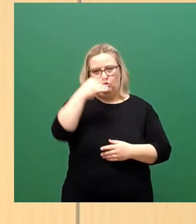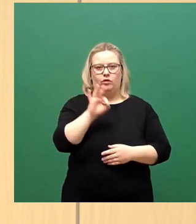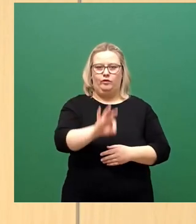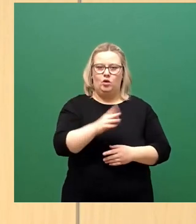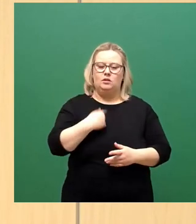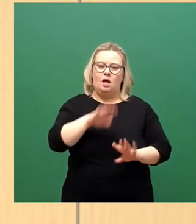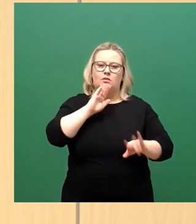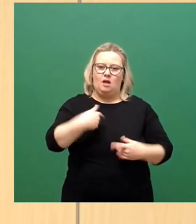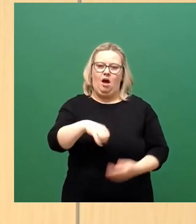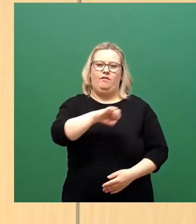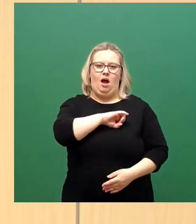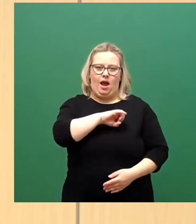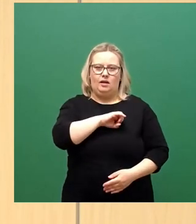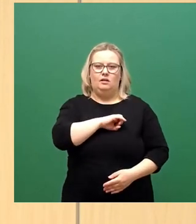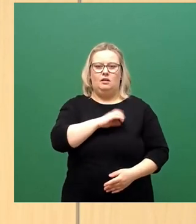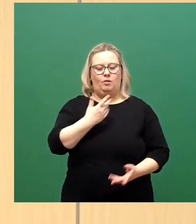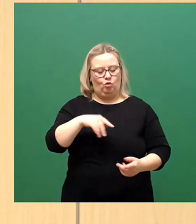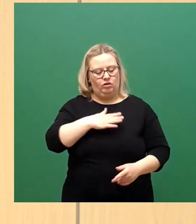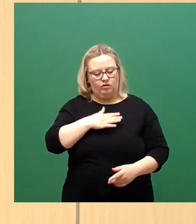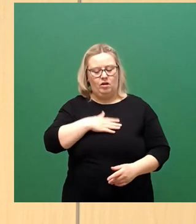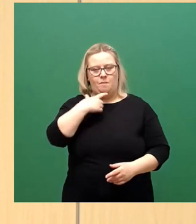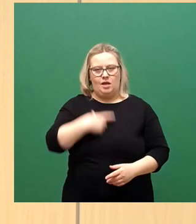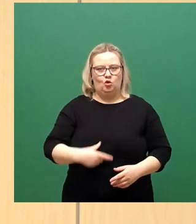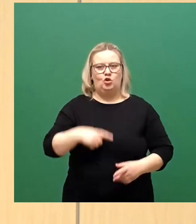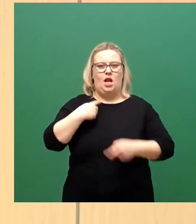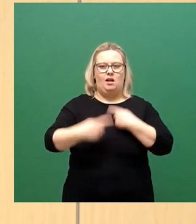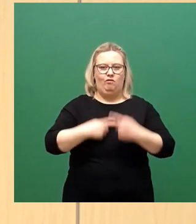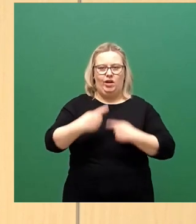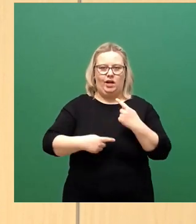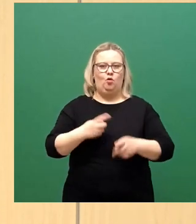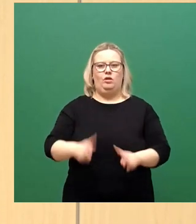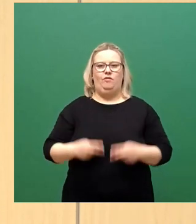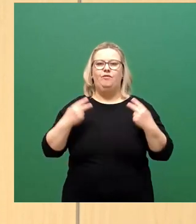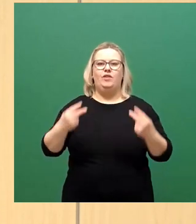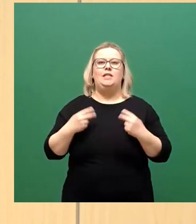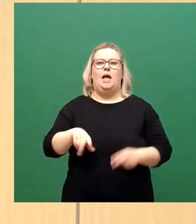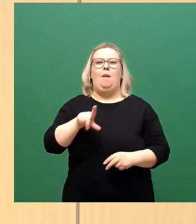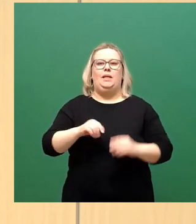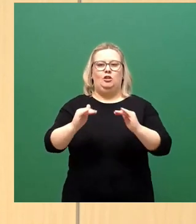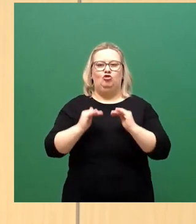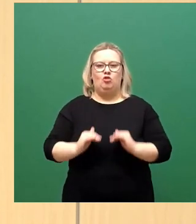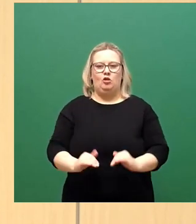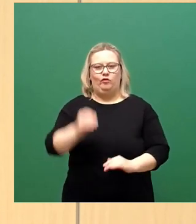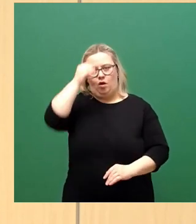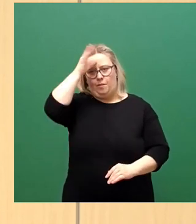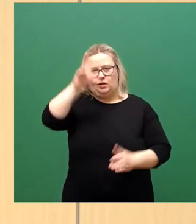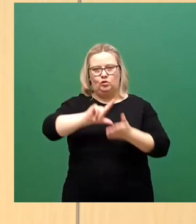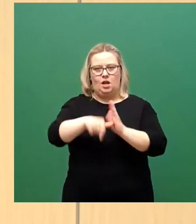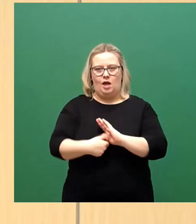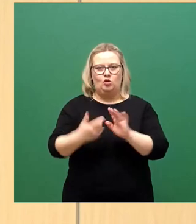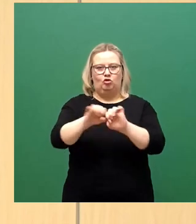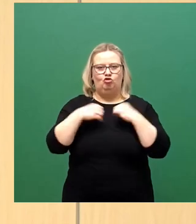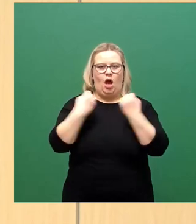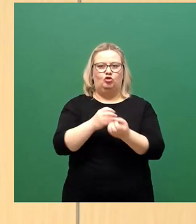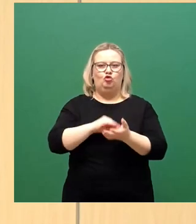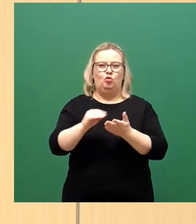Einhaltung eines für ihre Persönlichkeitsentwicklung unverzichtbaren Mindeststandards von Bildungsleistungen an staatlichen Schulen zu verlangen.